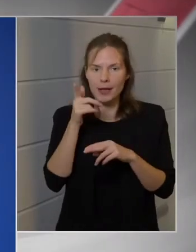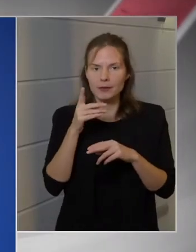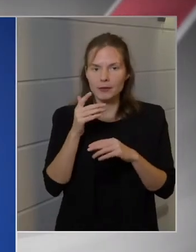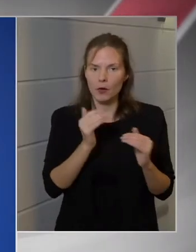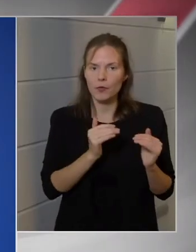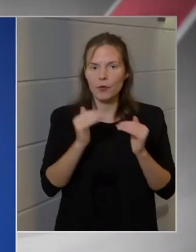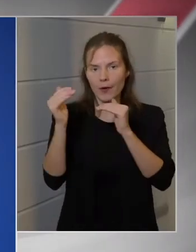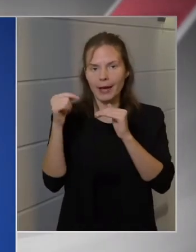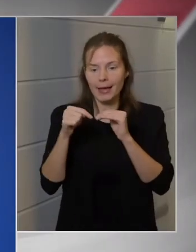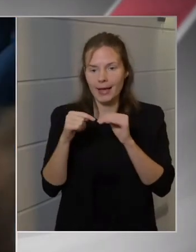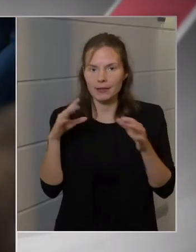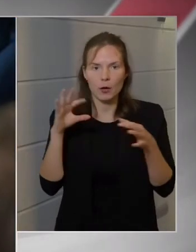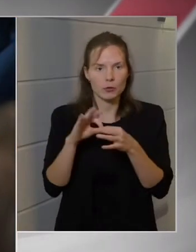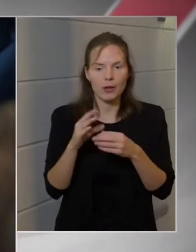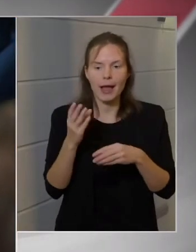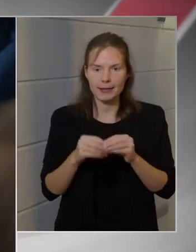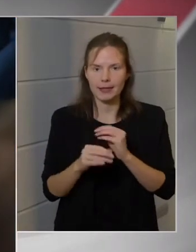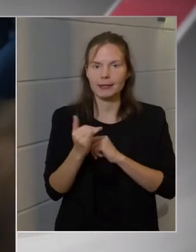ezek tehhez kötöttük, ezért igen.